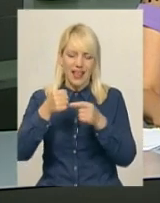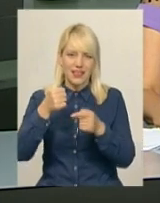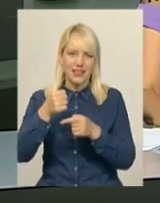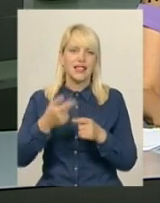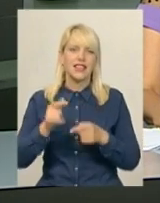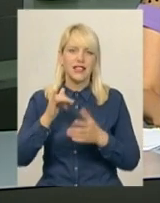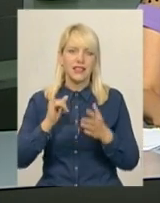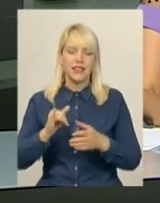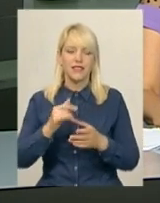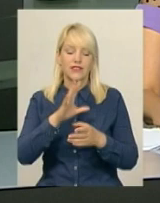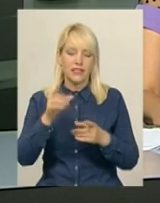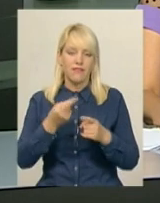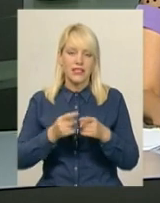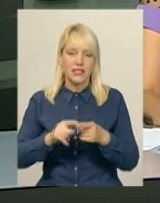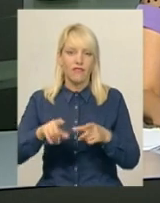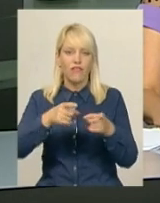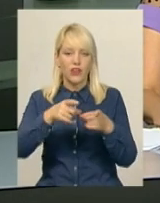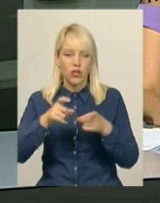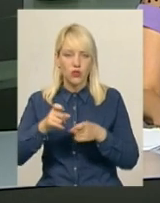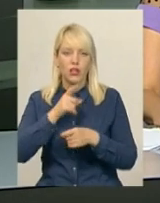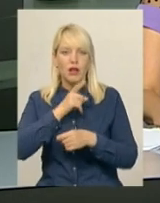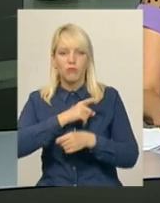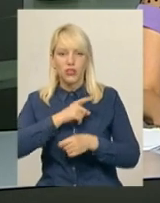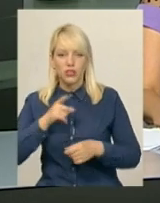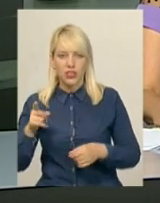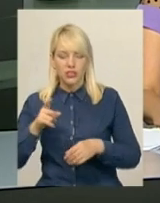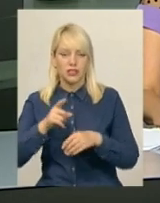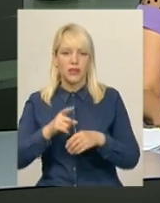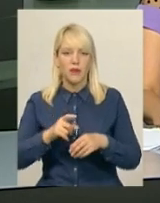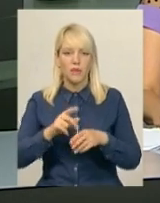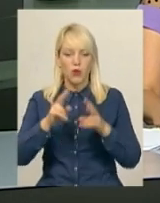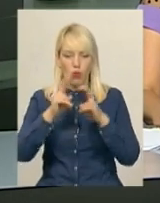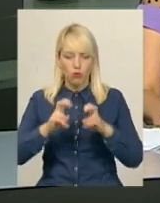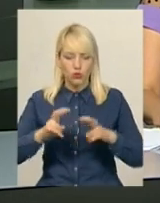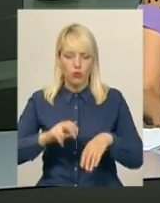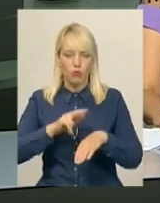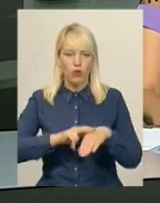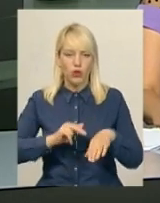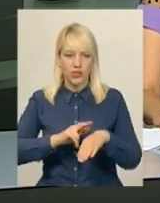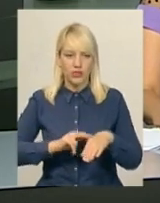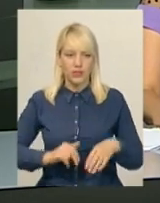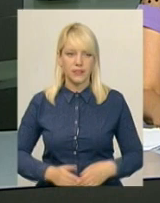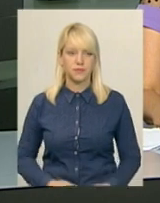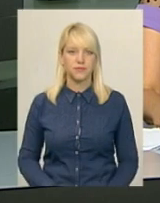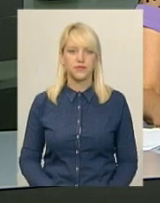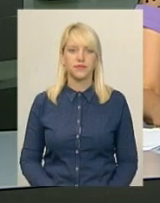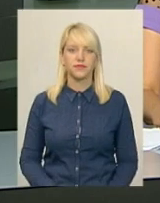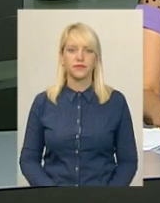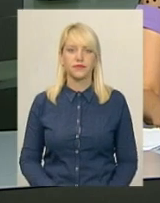вилучили працівники поліції. Завтра затриманих мають обрати запобіжних захід, розповіла Інна Глега.